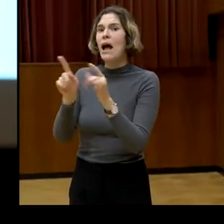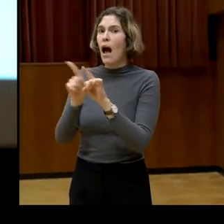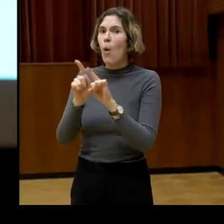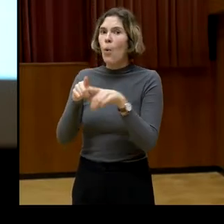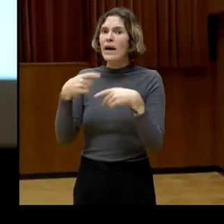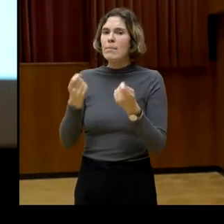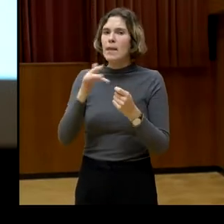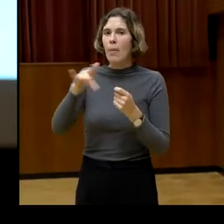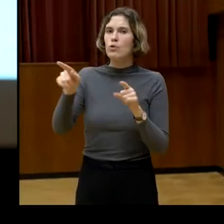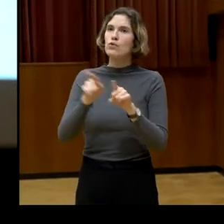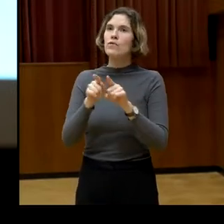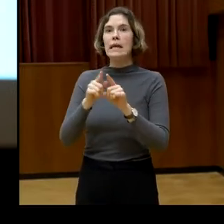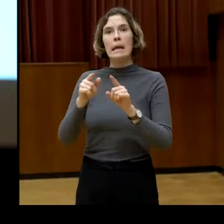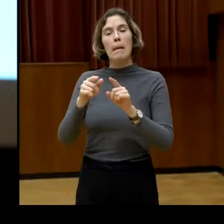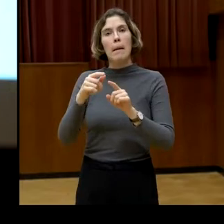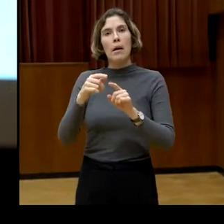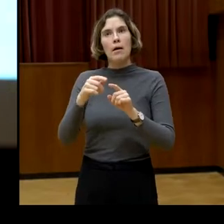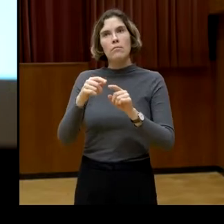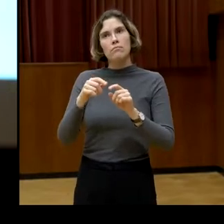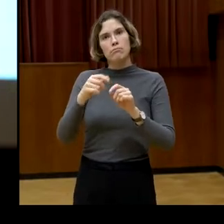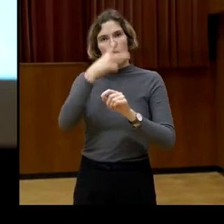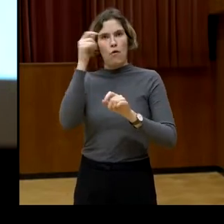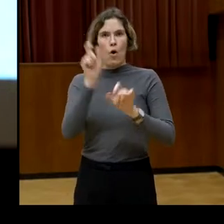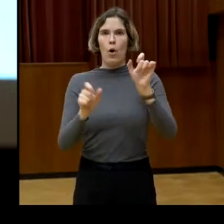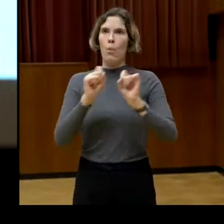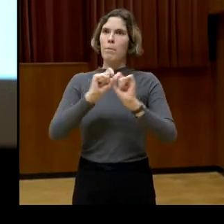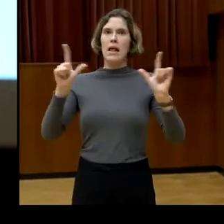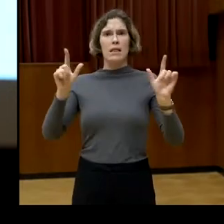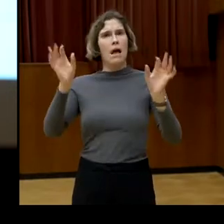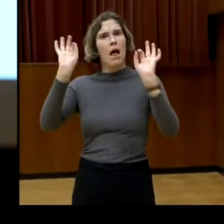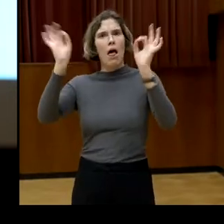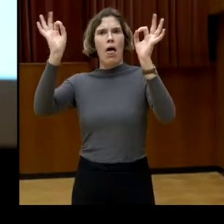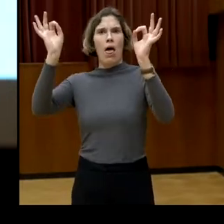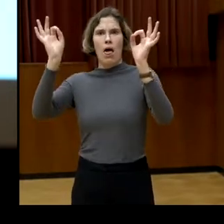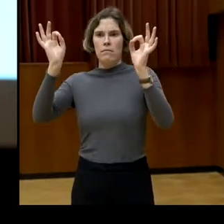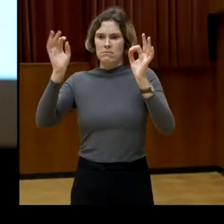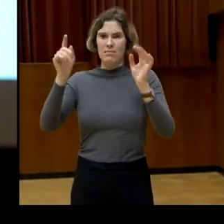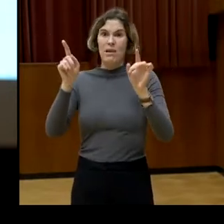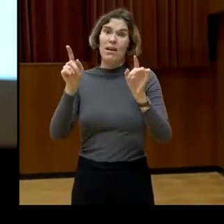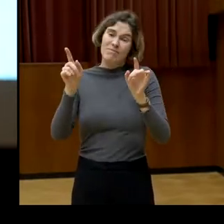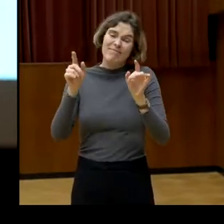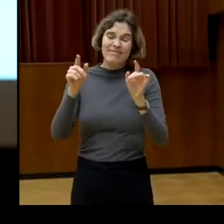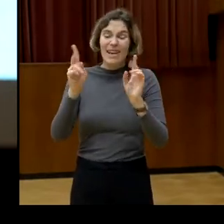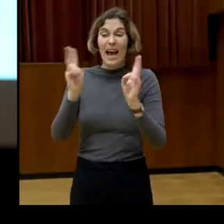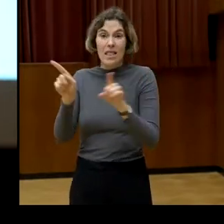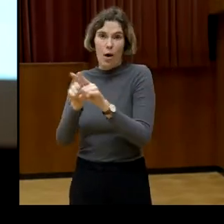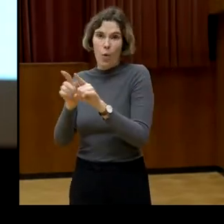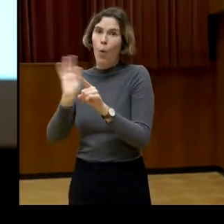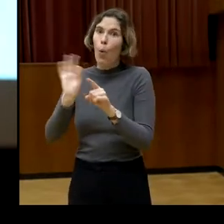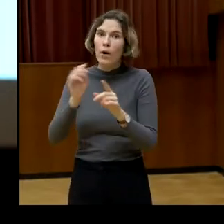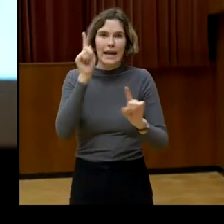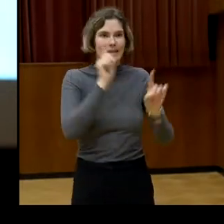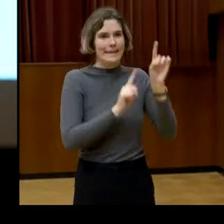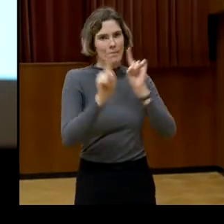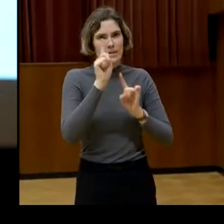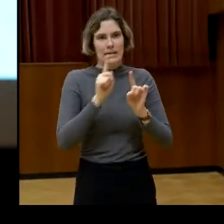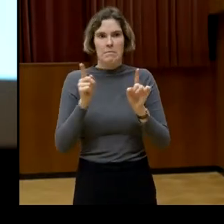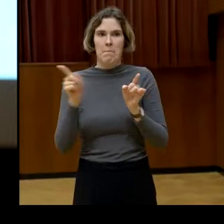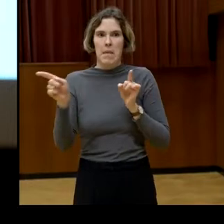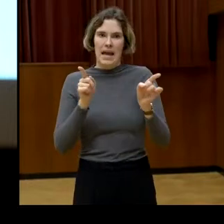in breiten Teilen der Bevölkerung. Aber eben auch Skepsis, Kritik oder auch Desinteresse an Wissenschaft und auch an Demokratie.